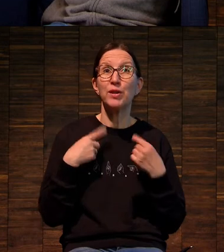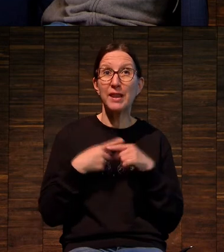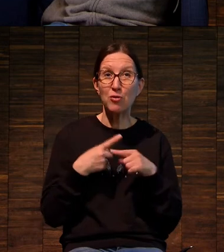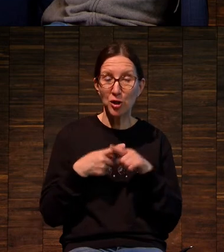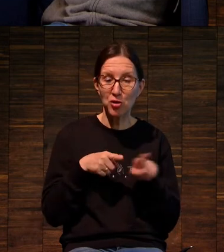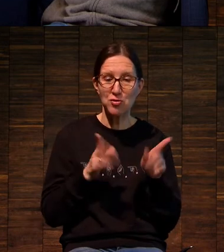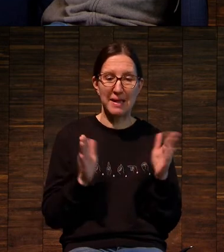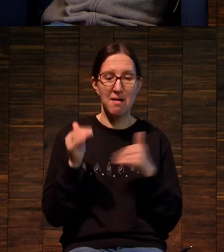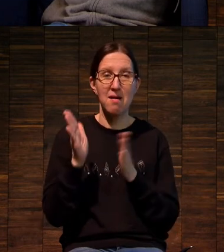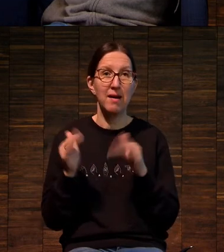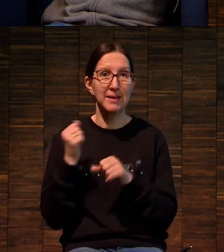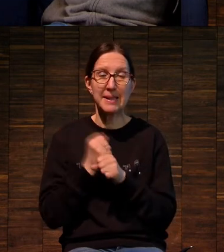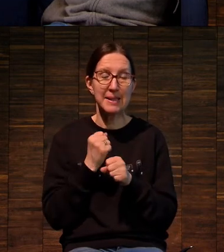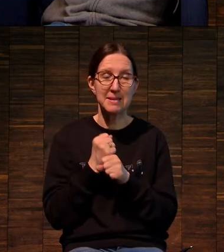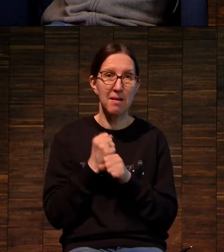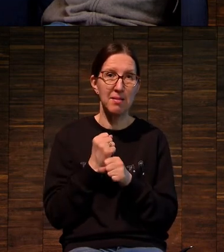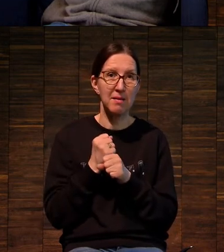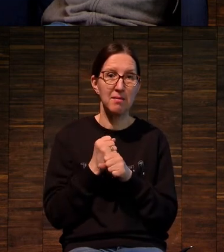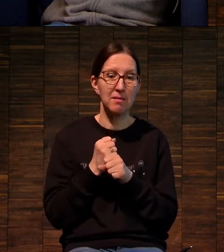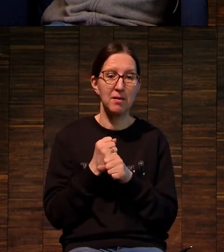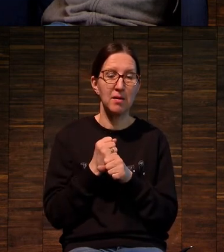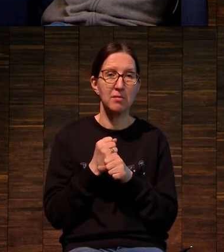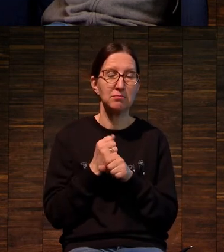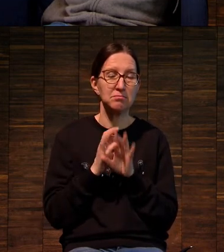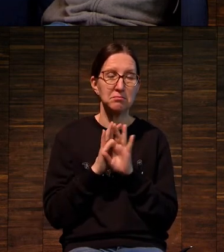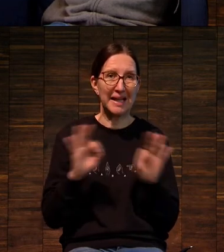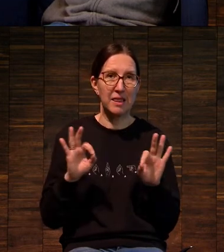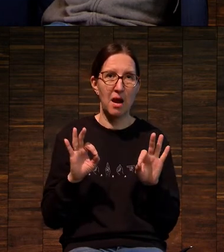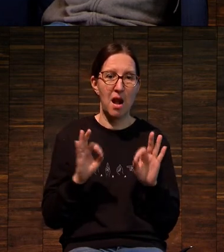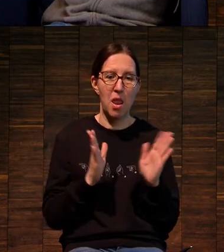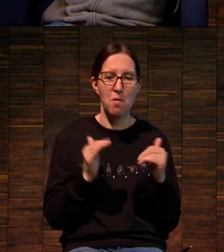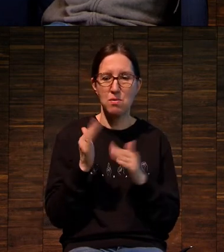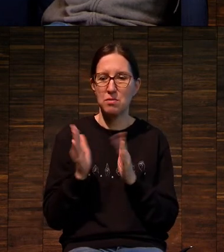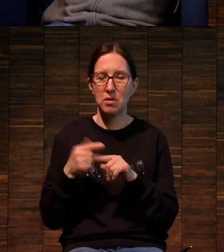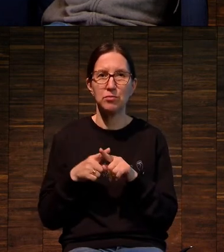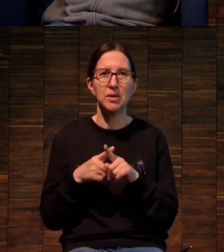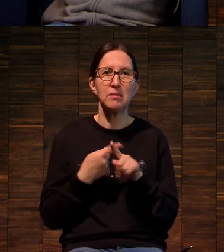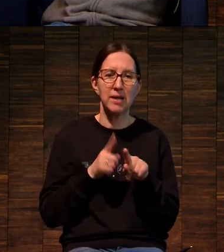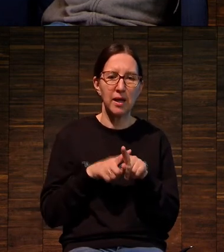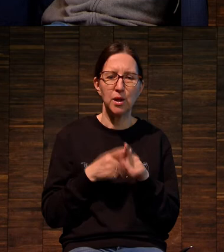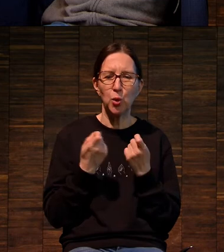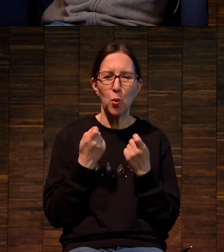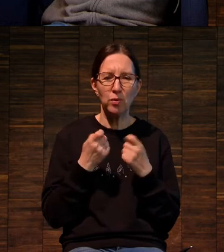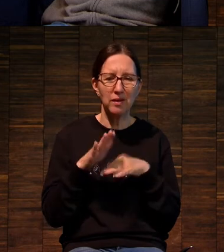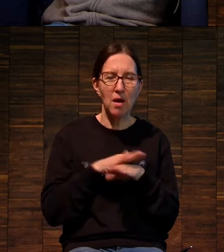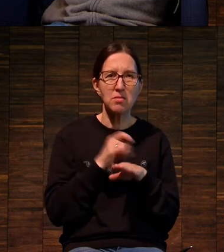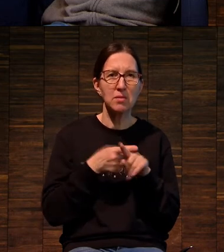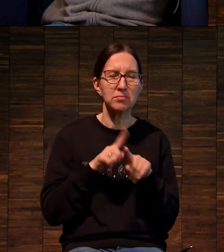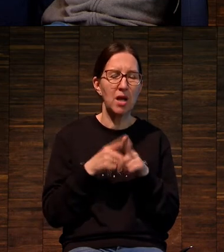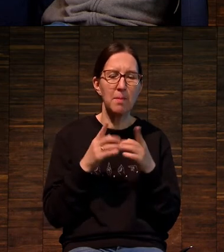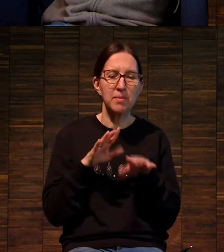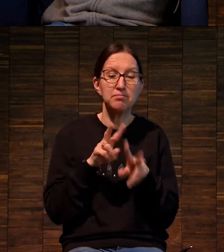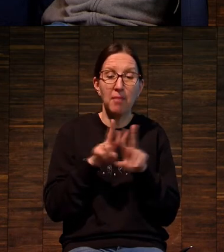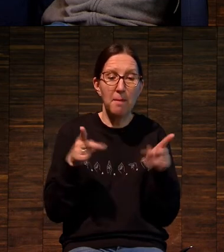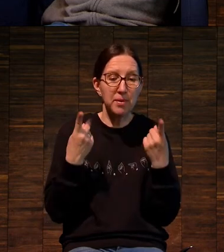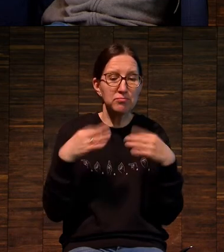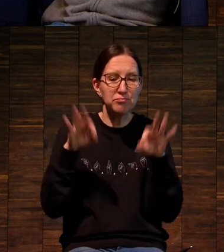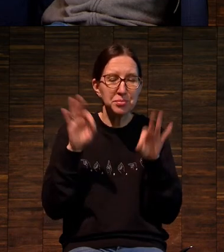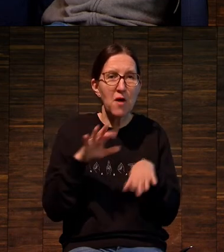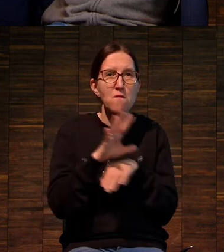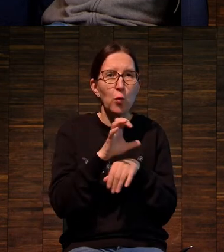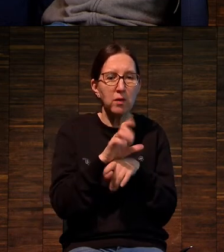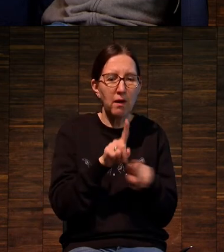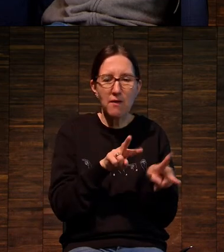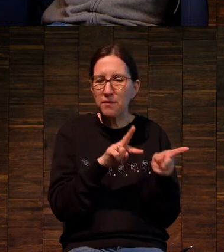эти вот картинки, они сделаны безумно совершенно. Это тонкий растр, это практически фотографическое воспроизведение, но